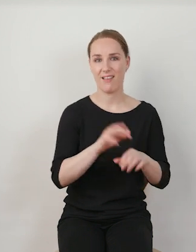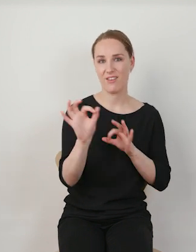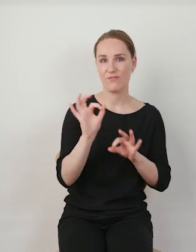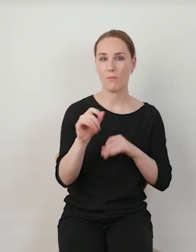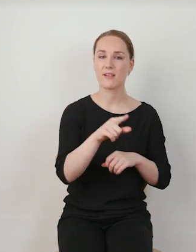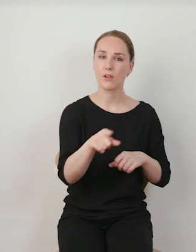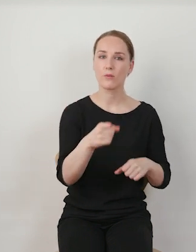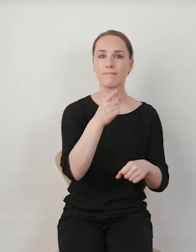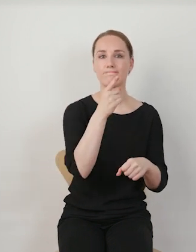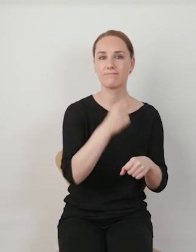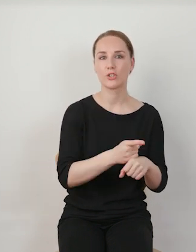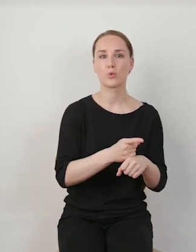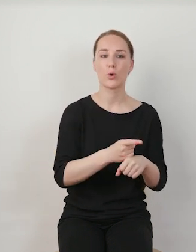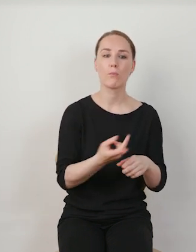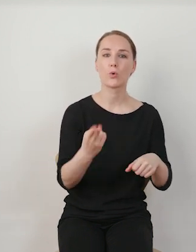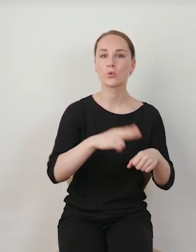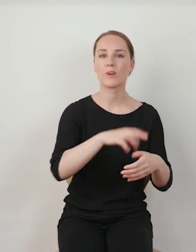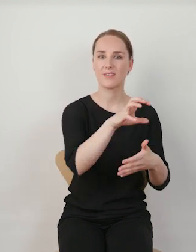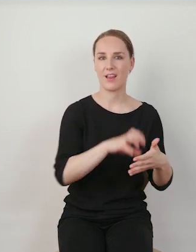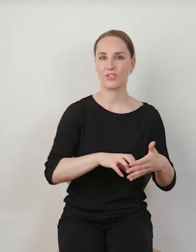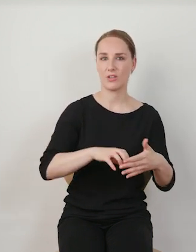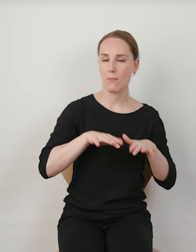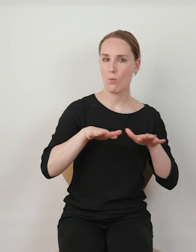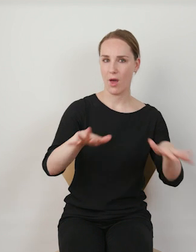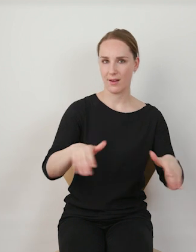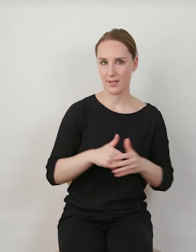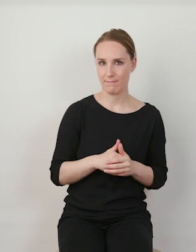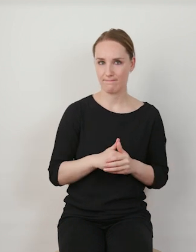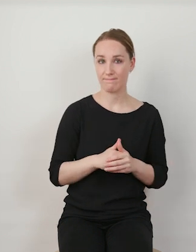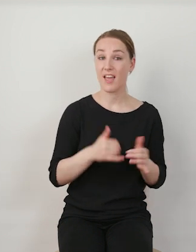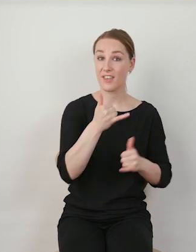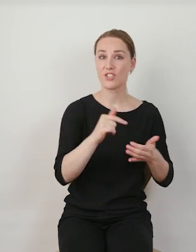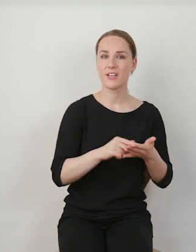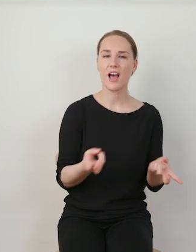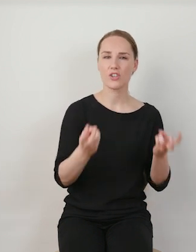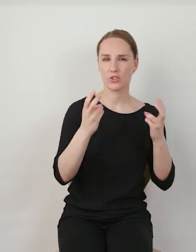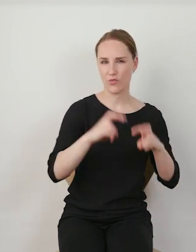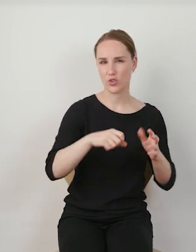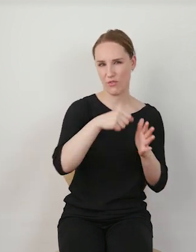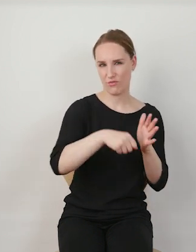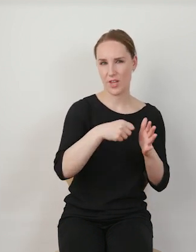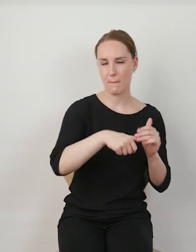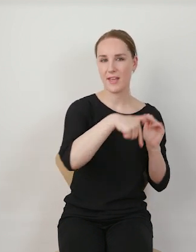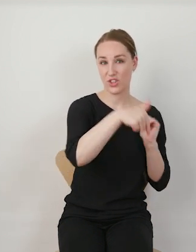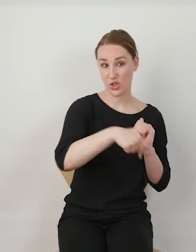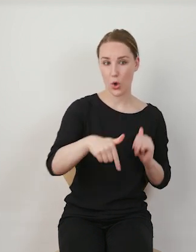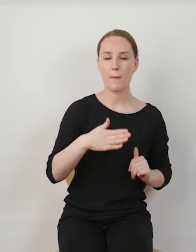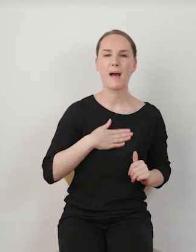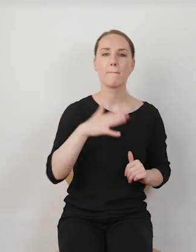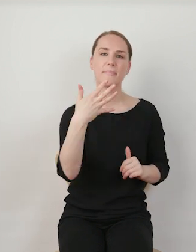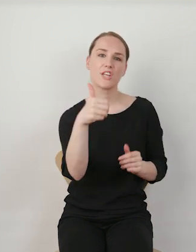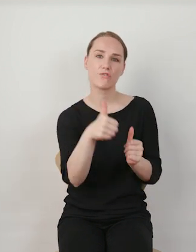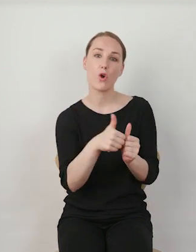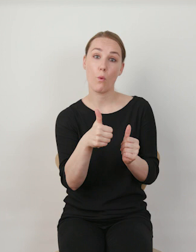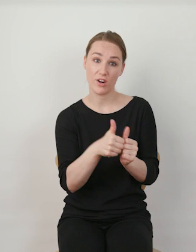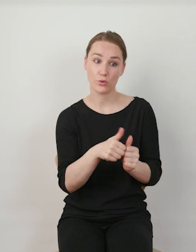treści mają stać się popularne. To oznacza, że jeśli zaprojektuję TikToka, mając pięciu followersów, ale